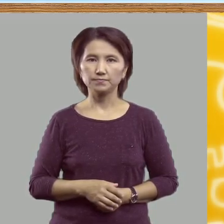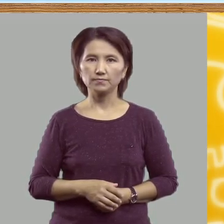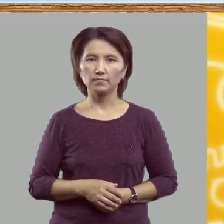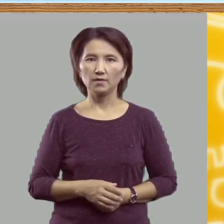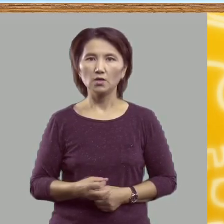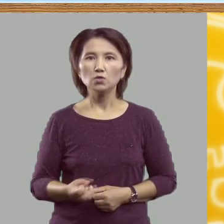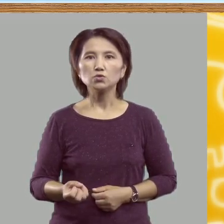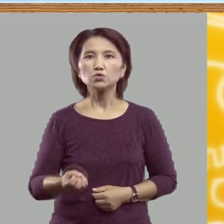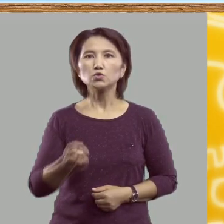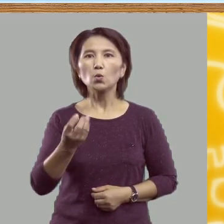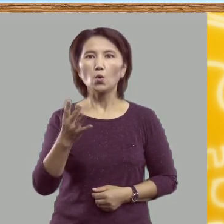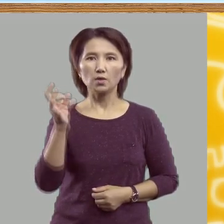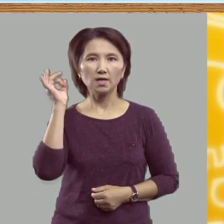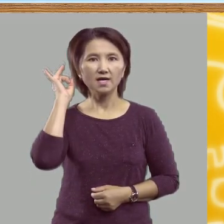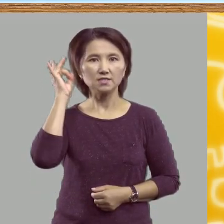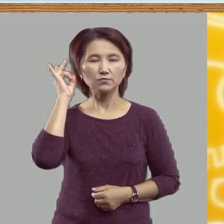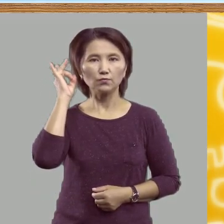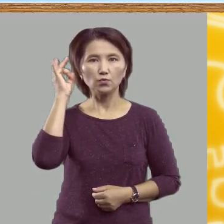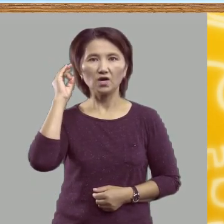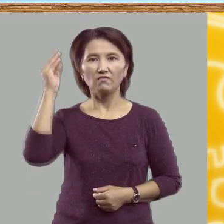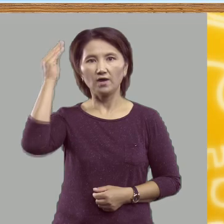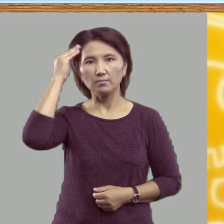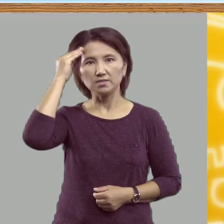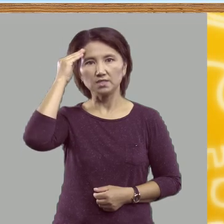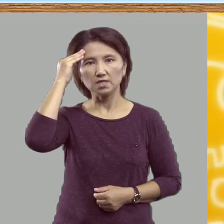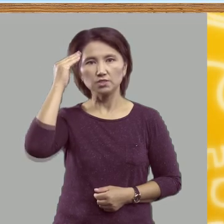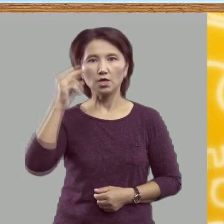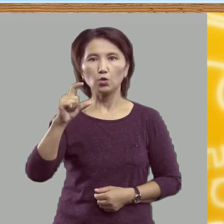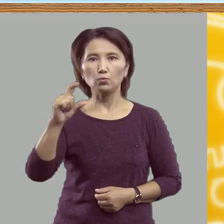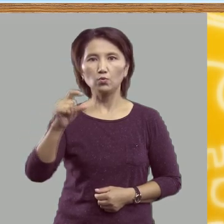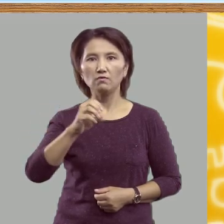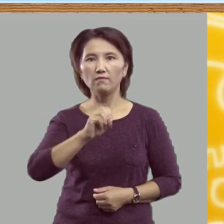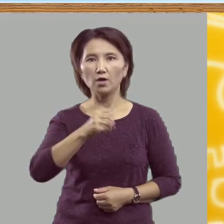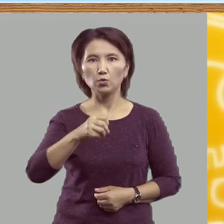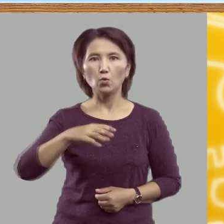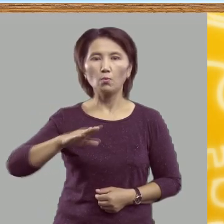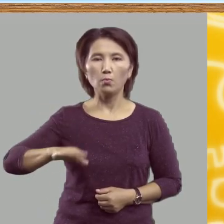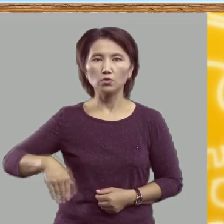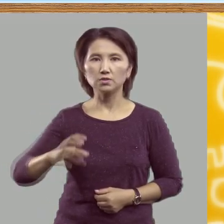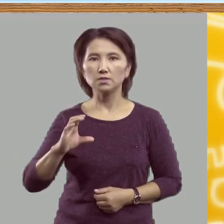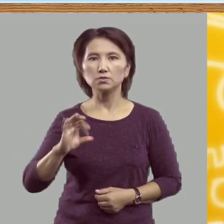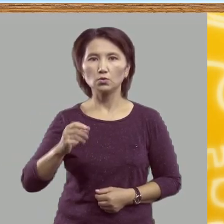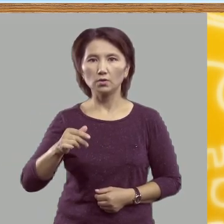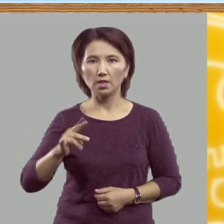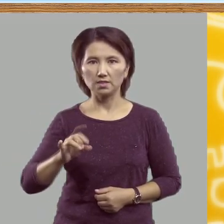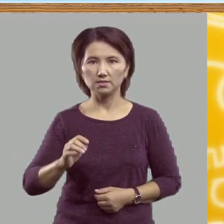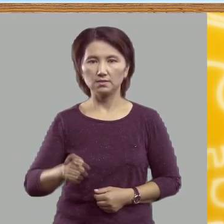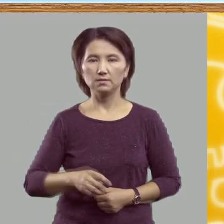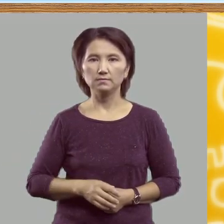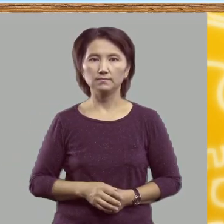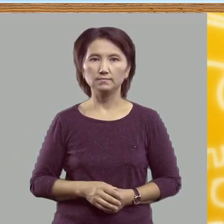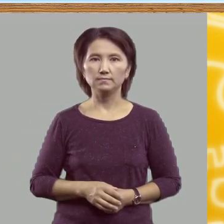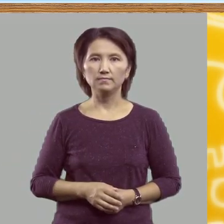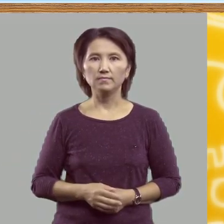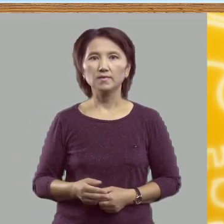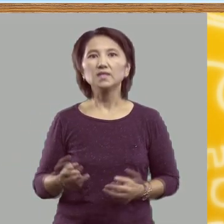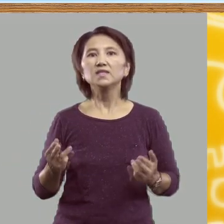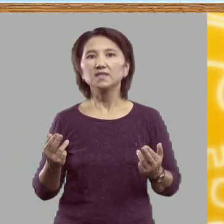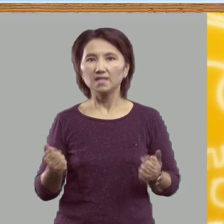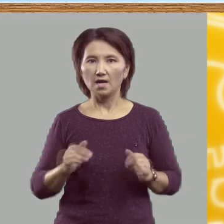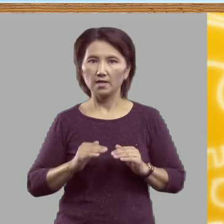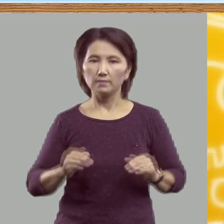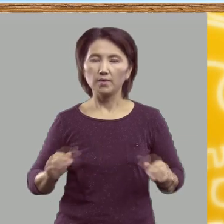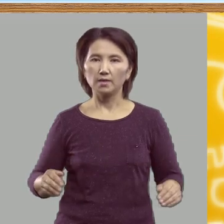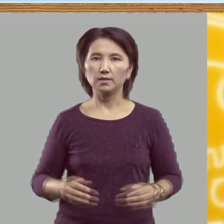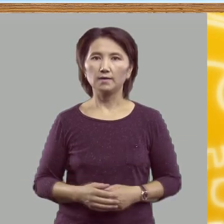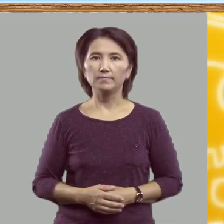Сколько звуков обозначает буква Ё после согласных? Да, ребята,